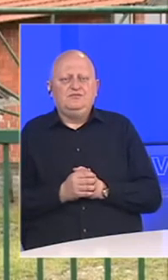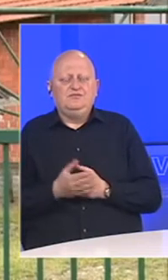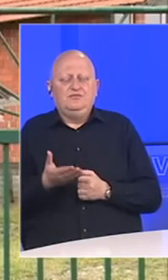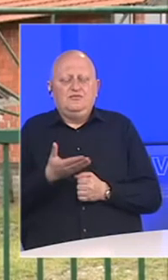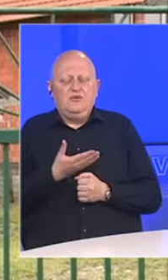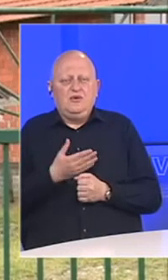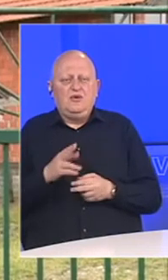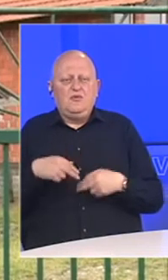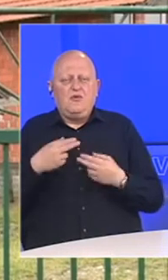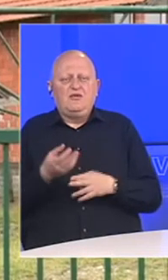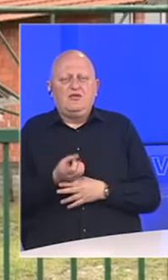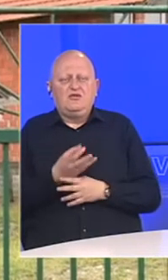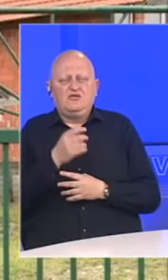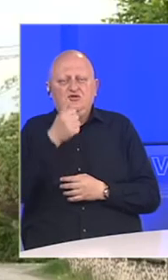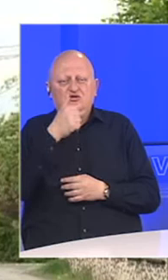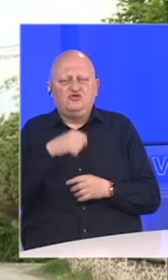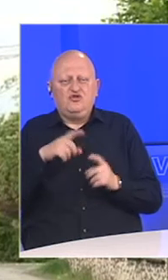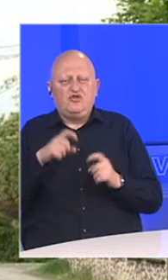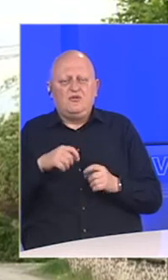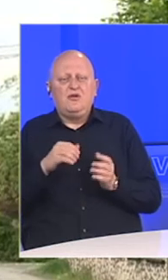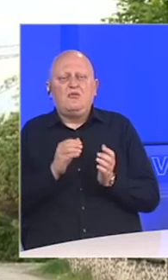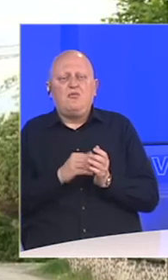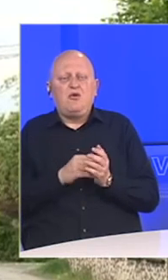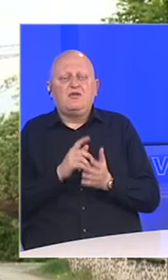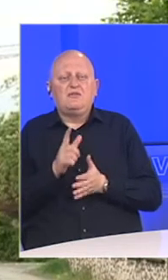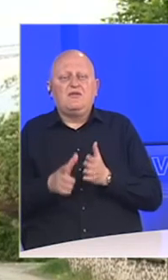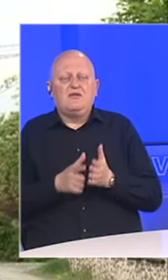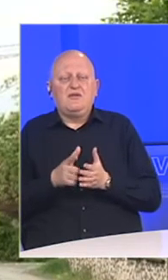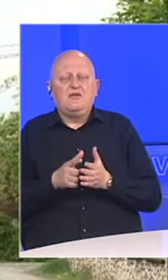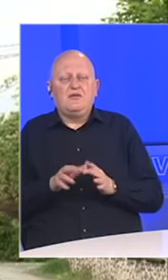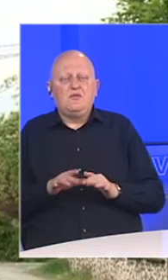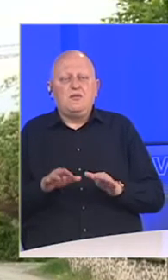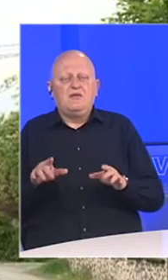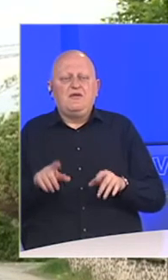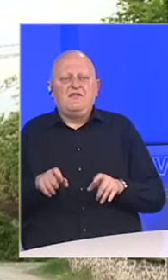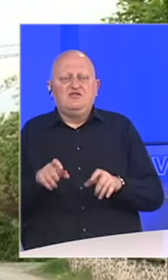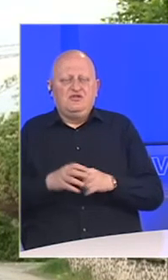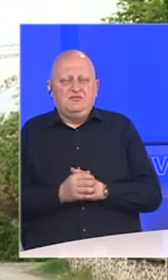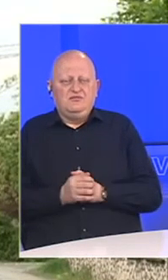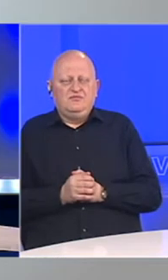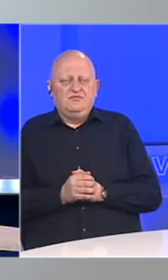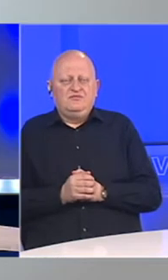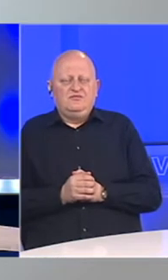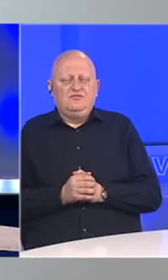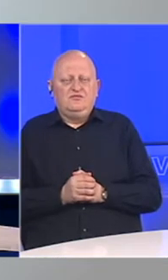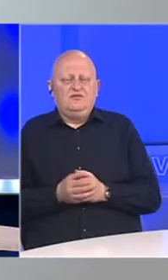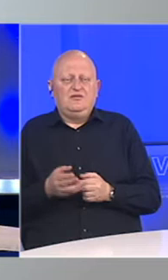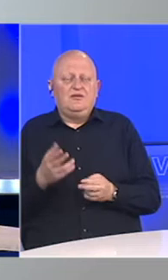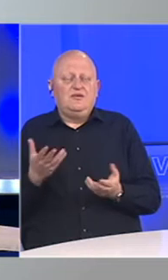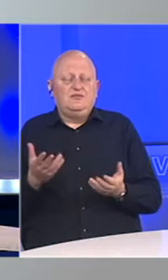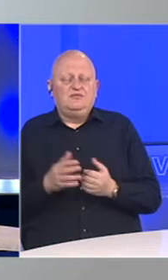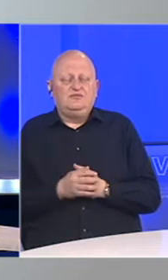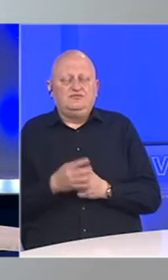dobijanja povratnih informacija što je to u Romima zapravo potrebno u vrijeme pandemije koronavirusa. Naime,